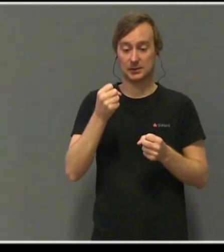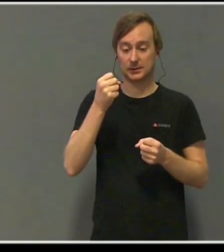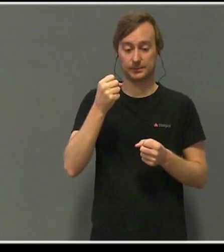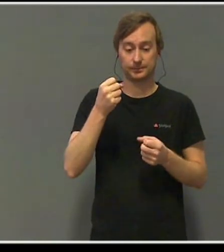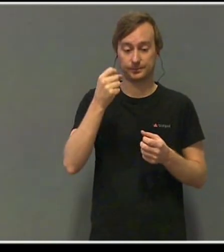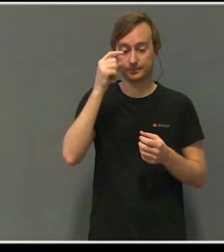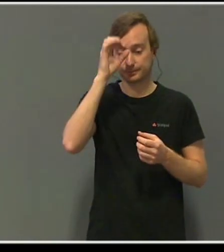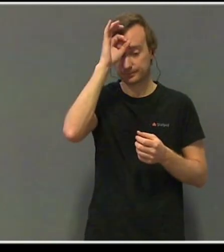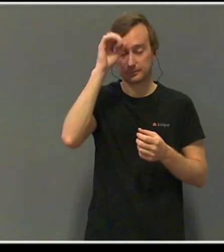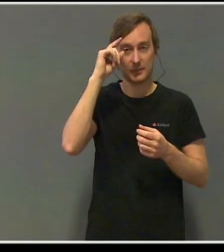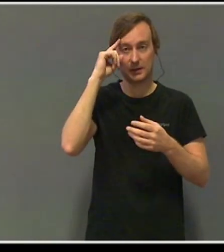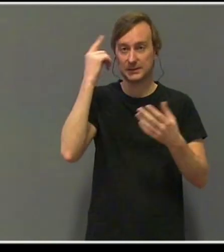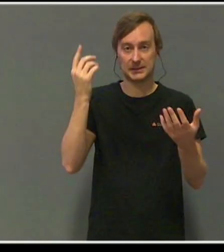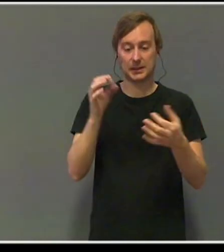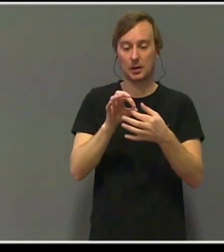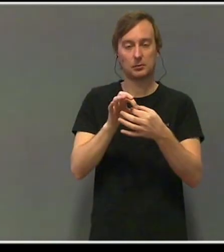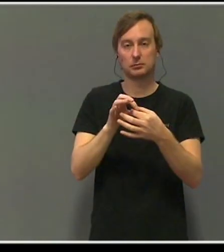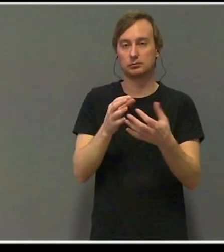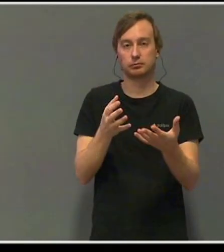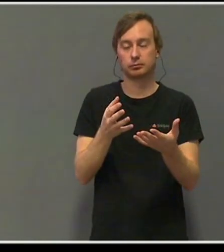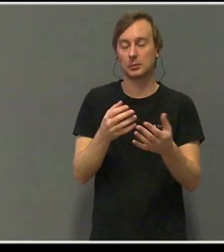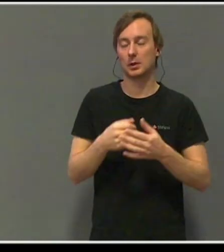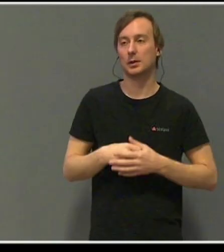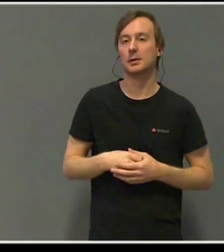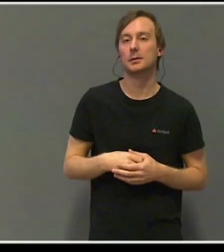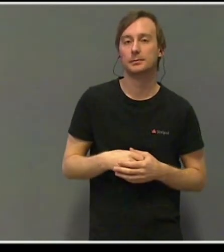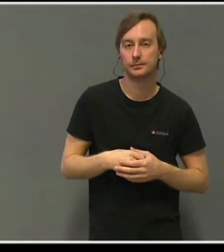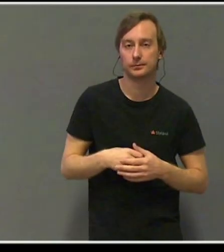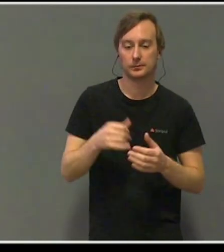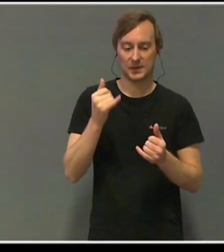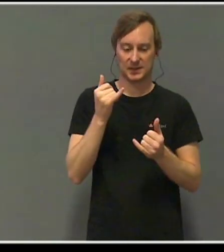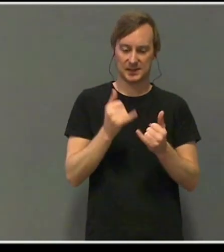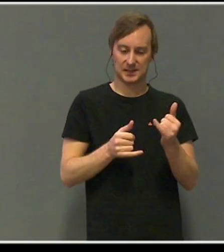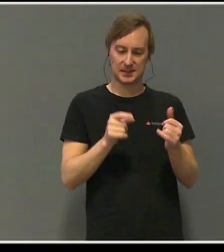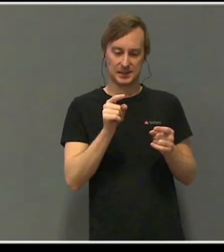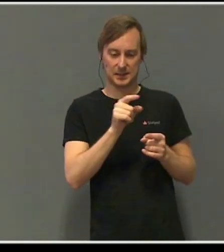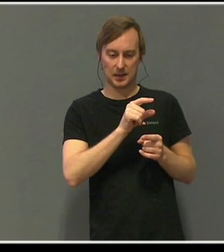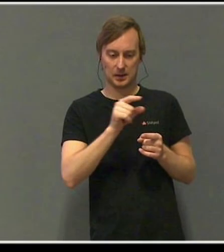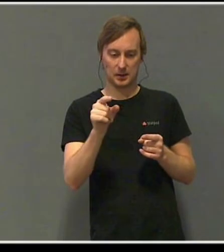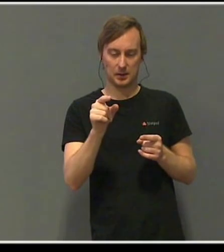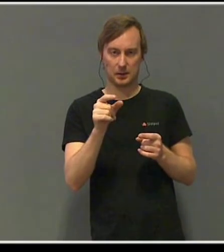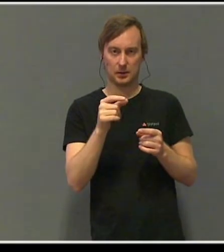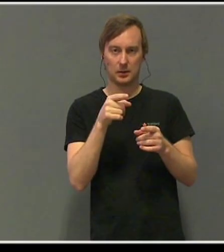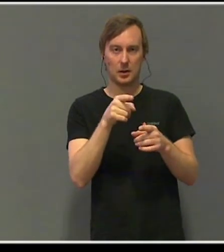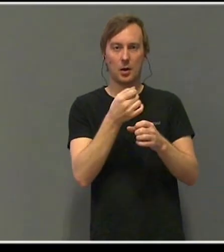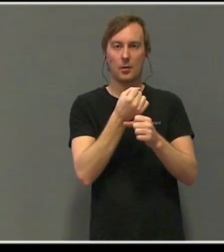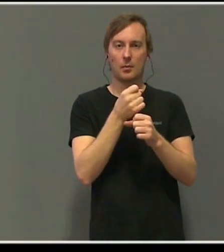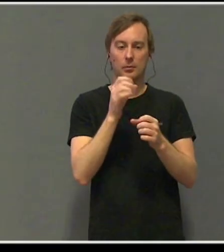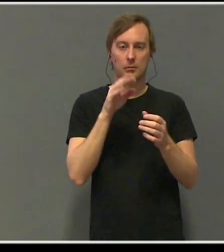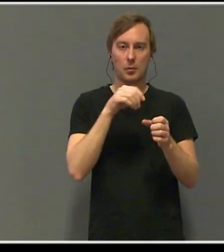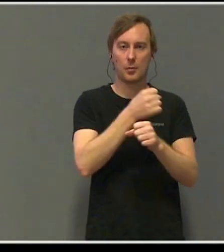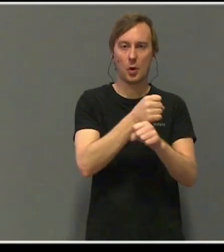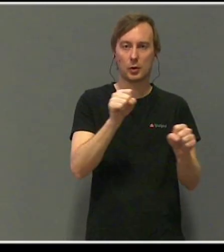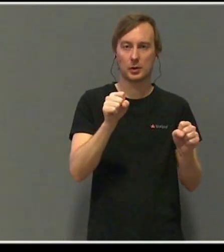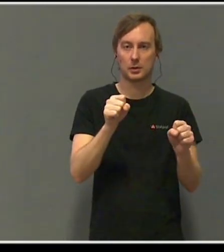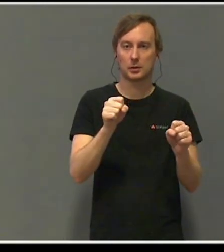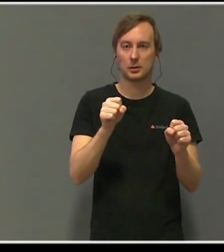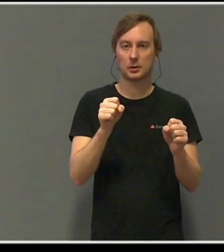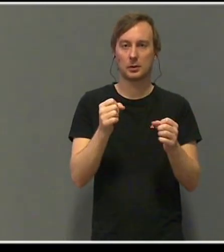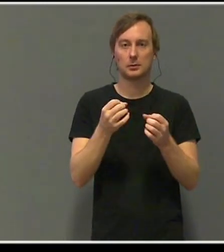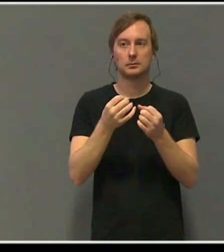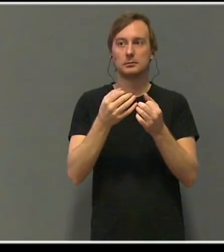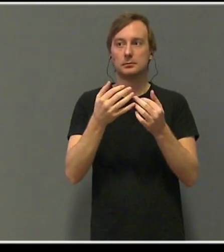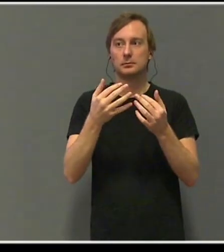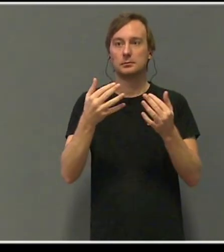Den siste posten på bloggen, som skulle bli lest av over 3000 mennesker fra 16 ulike land, hadde åpnet en